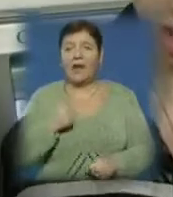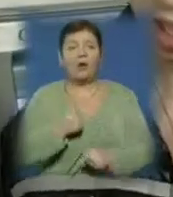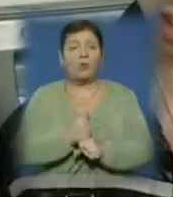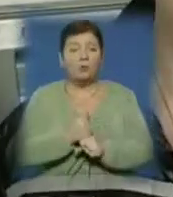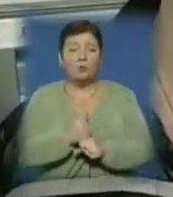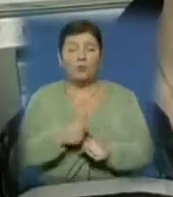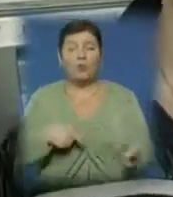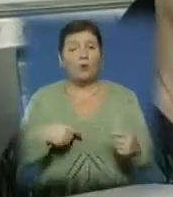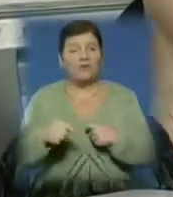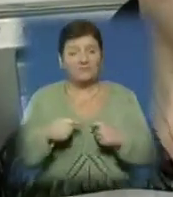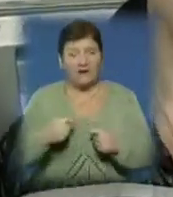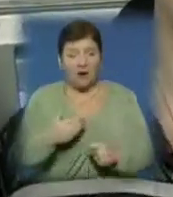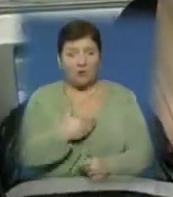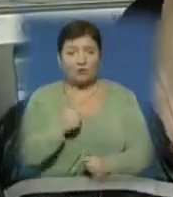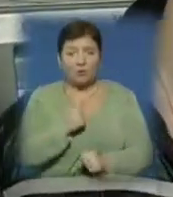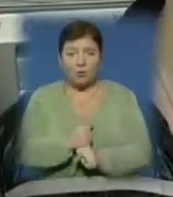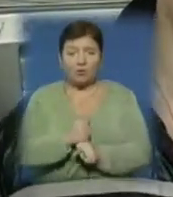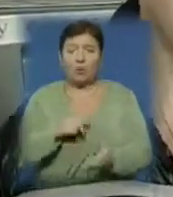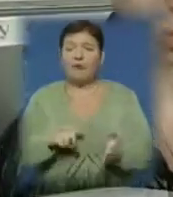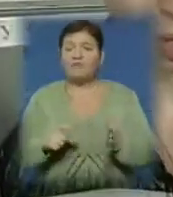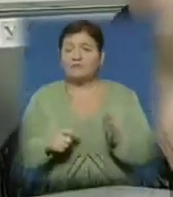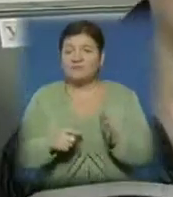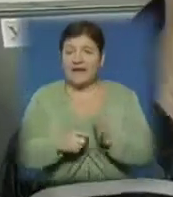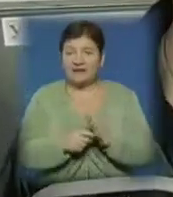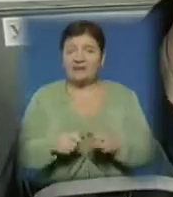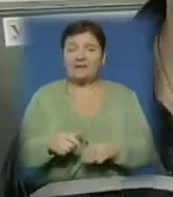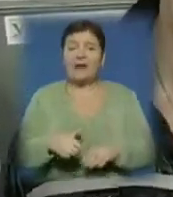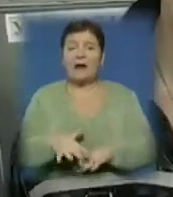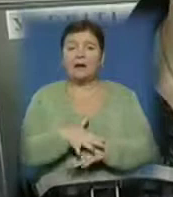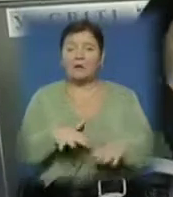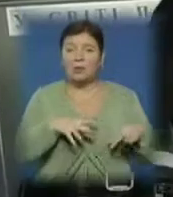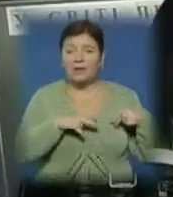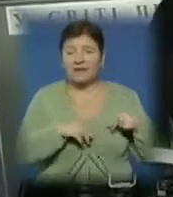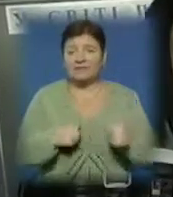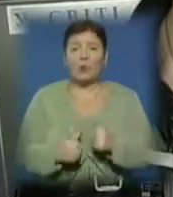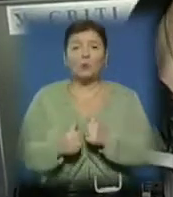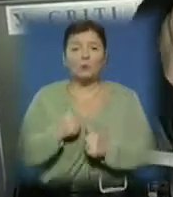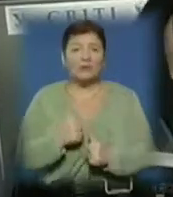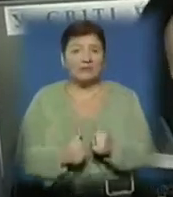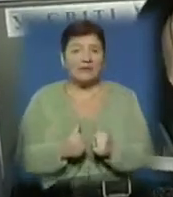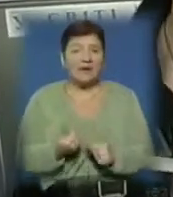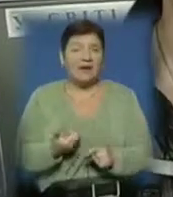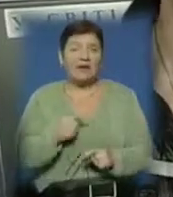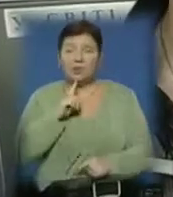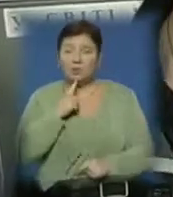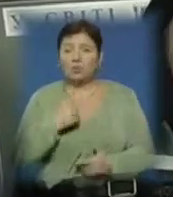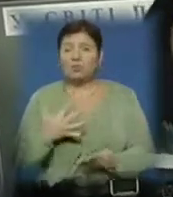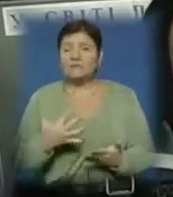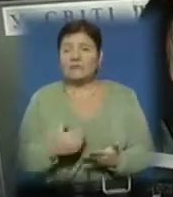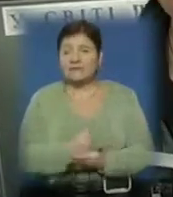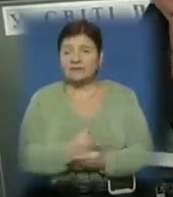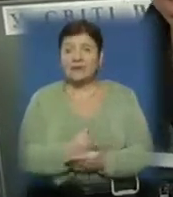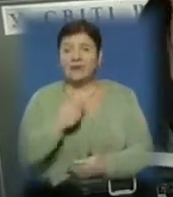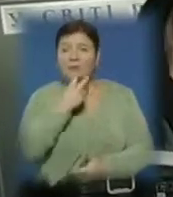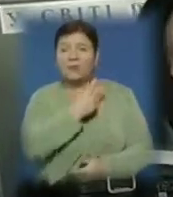консультанта. Залом зараз на ринку праці дуже велика конкуренція знаходиться. Я тут знаходжуся, щоб